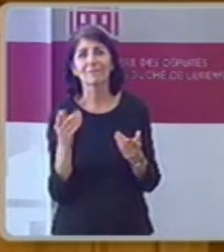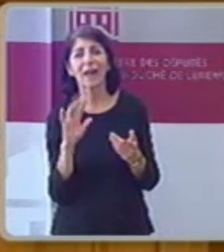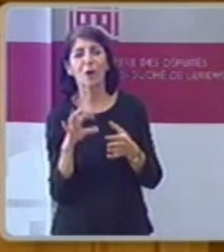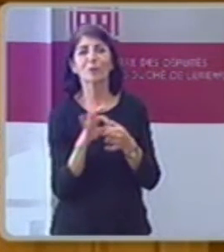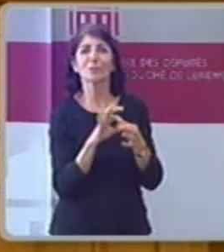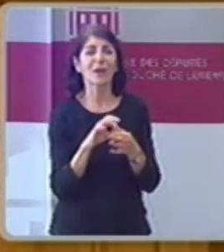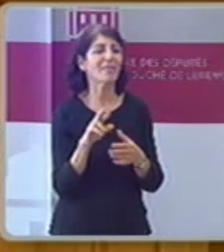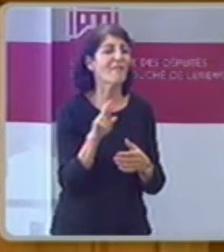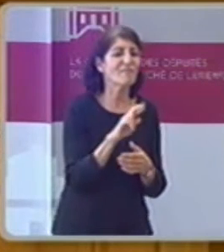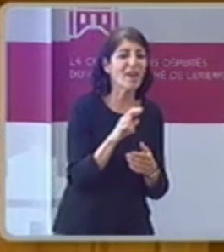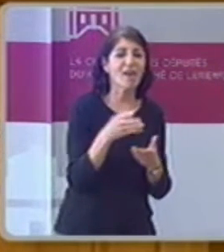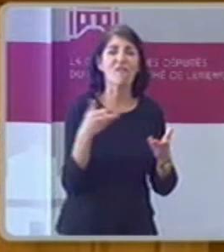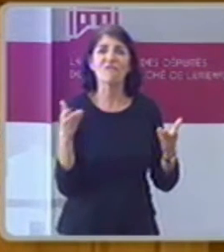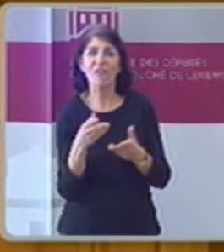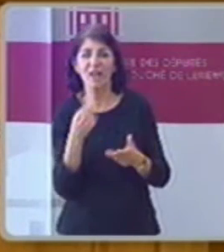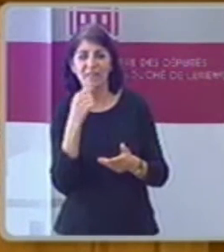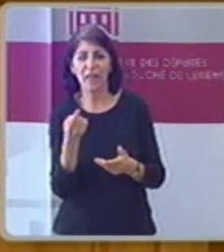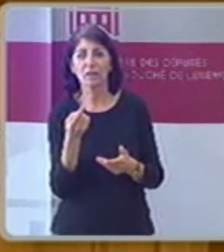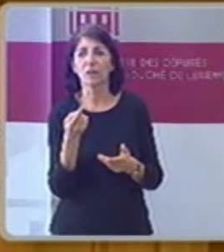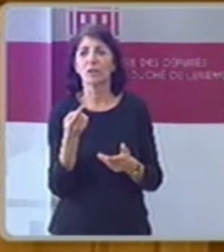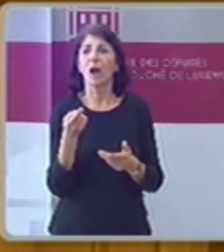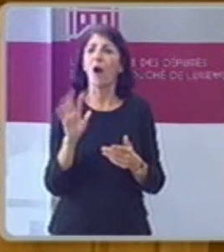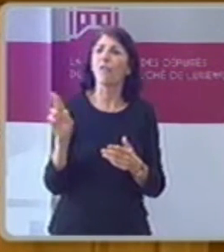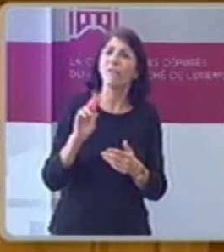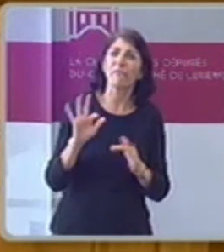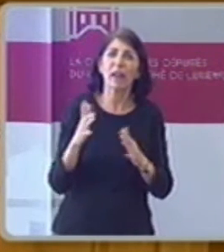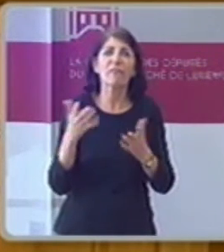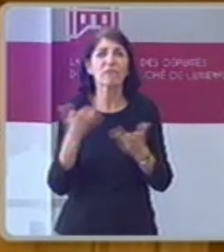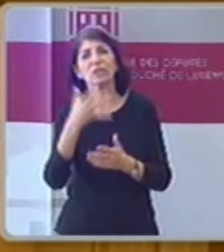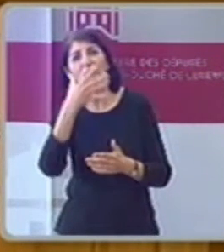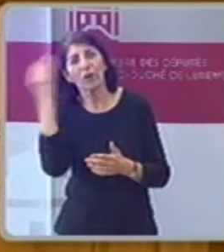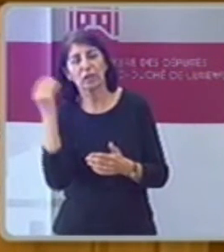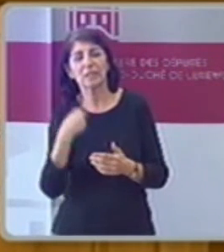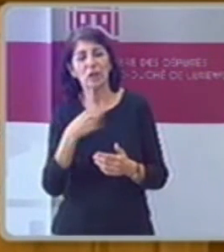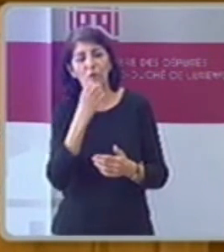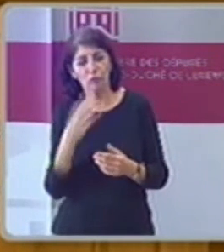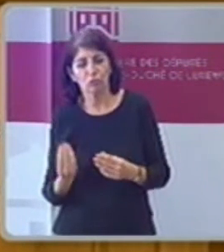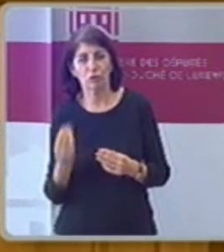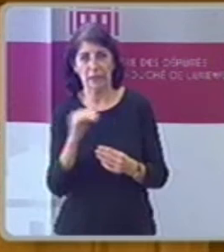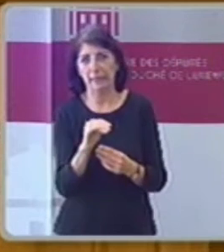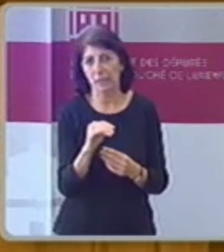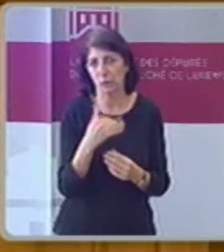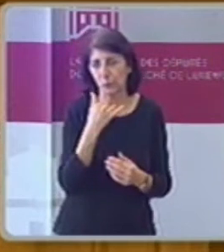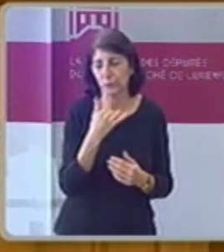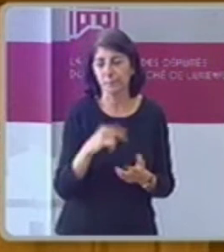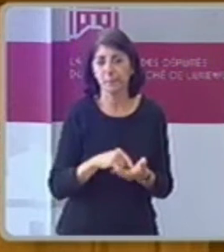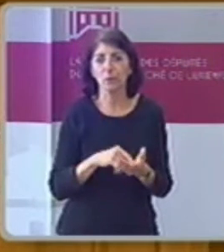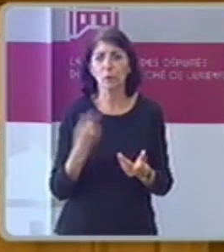und nicht ganz gesund. Wenn ich schaue Weltentwicklung von den Beschäftigungszölen in Lützebüch